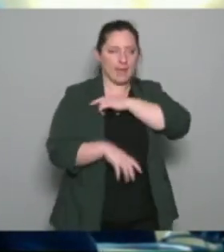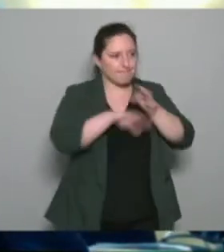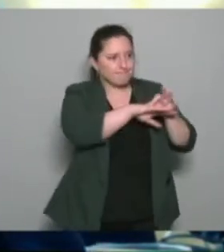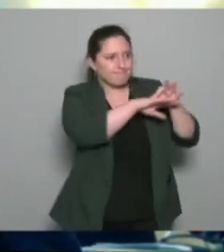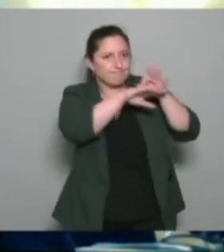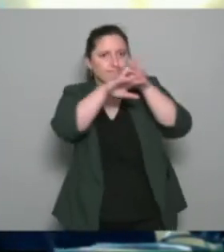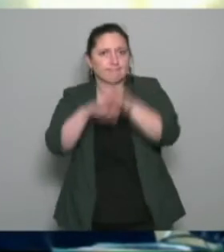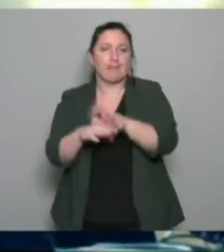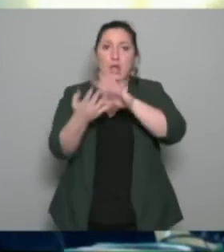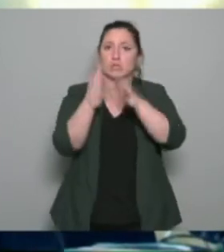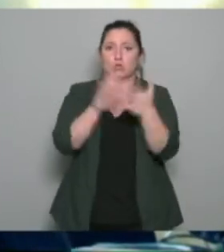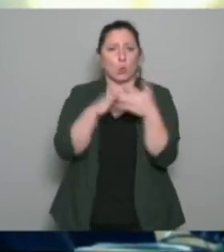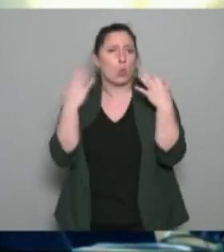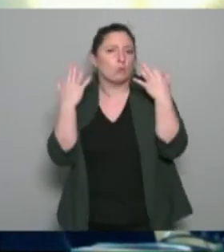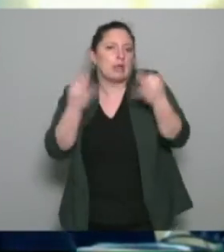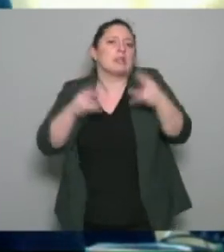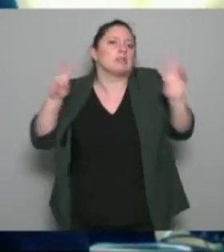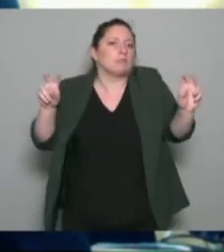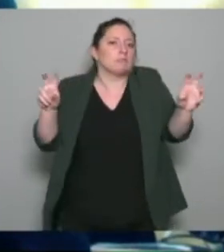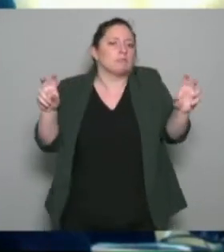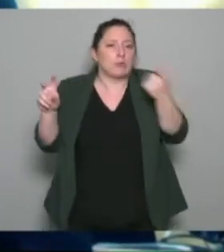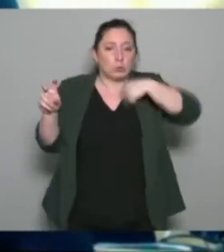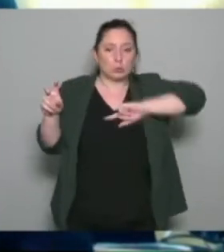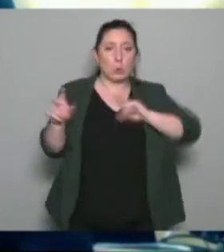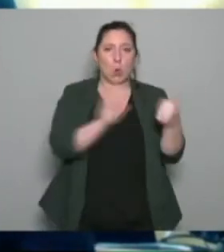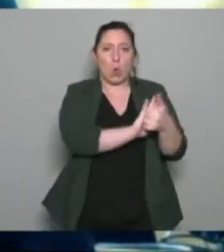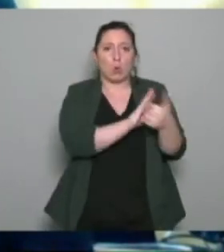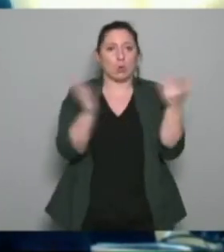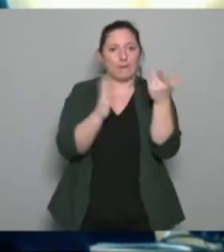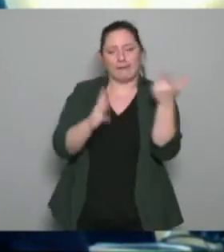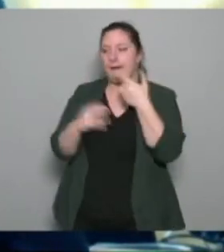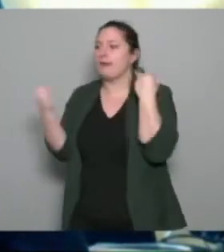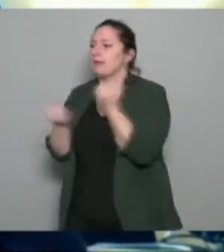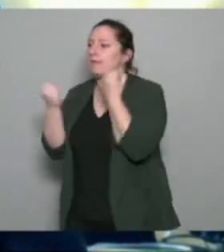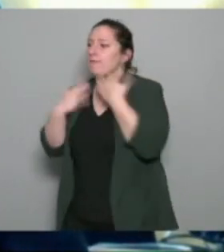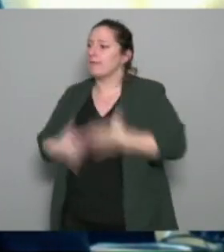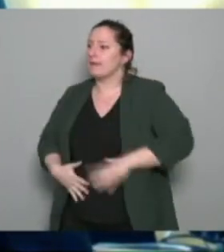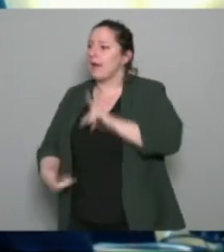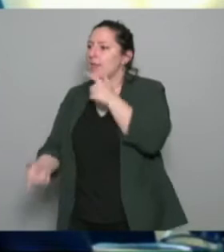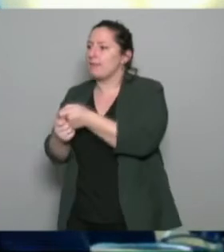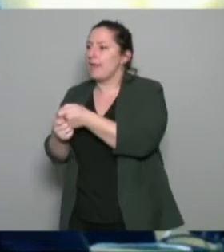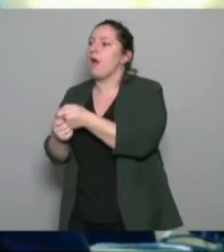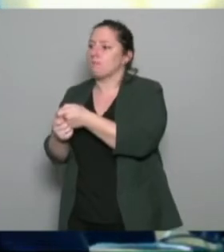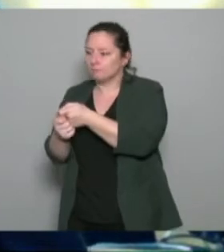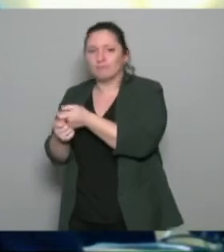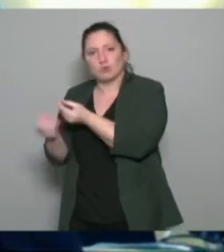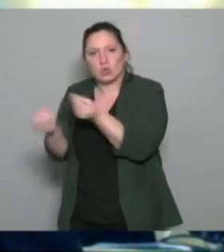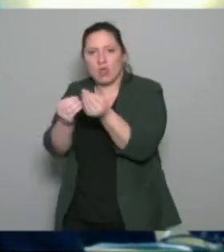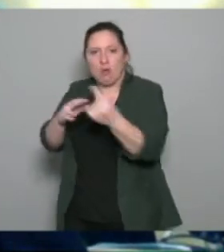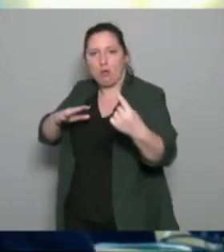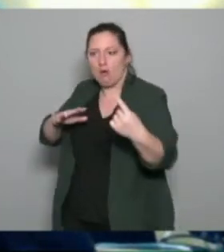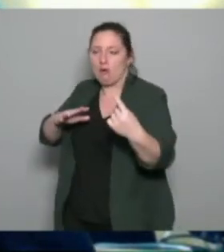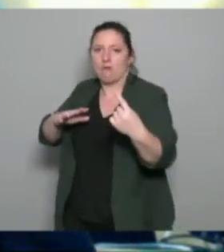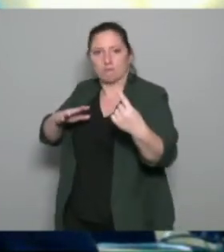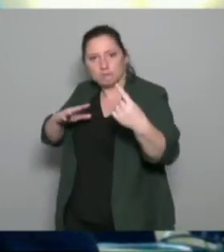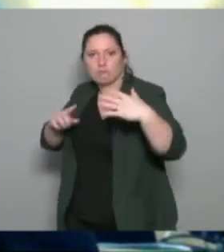pour nous l'idée c'est de faire de l'activité physique adaptée un vecteur d'insertion sociale parce qu'on fait effectivement on